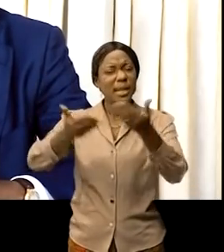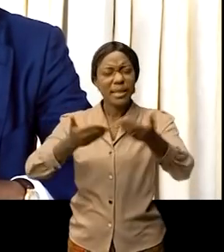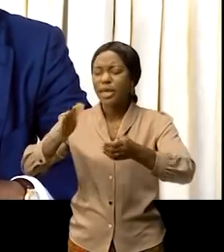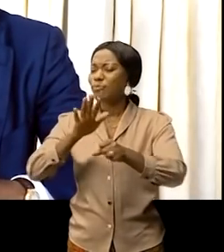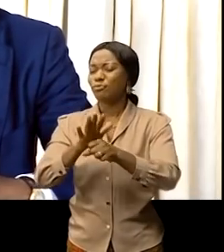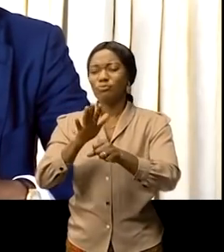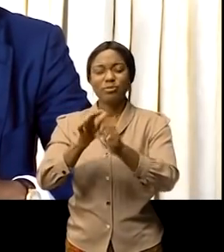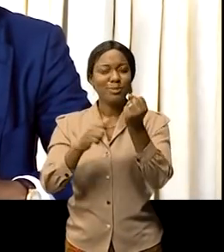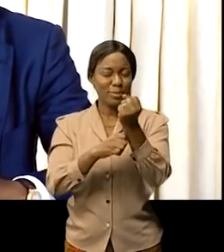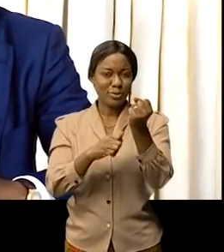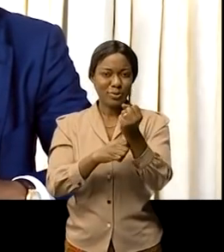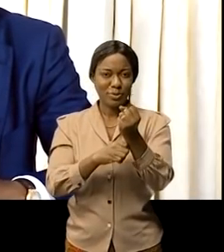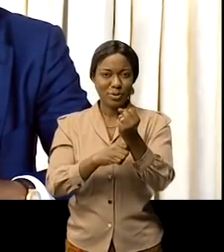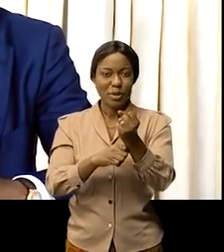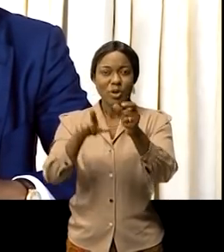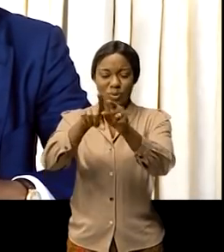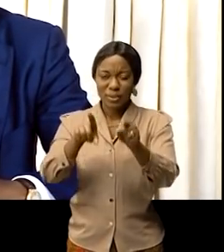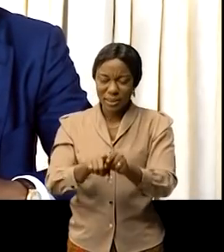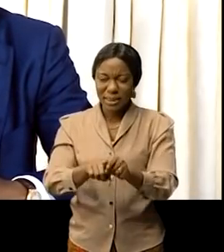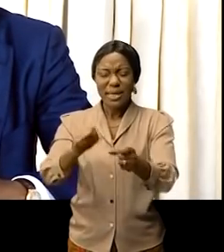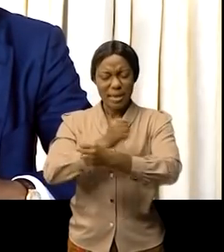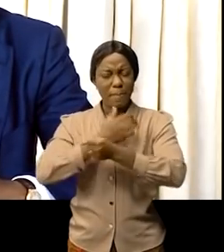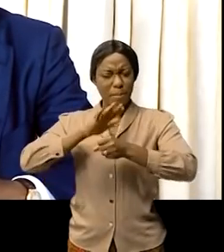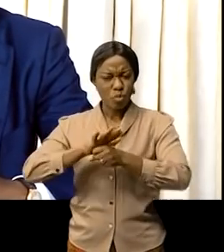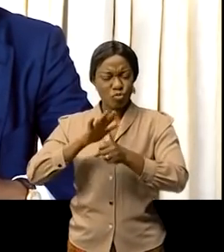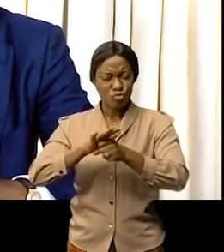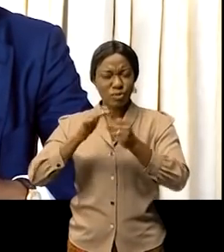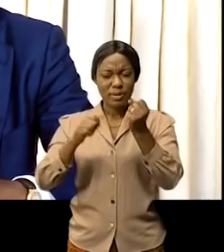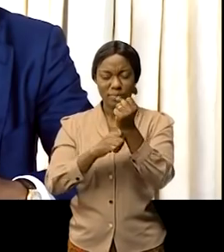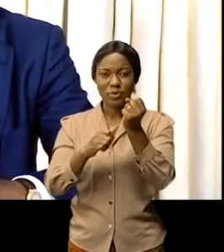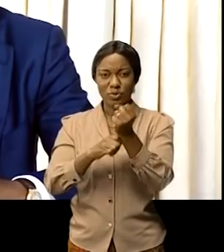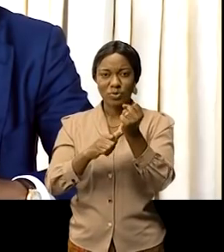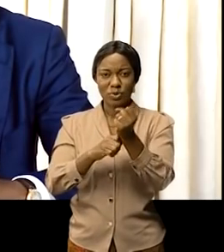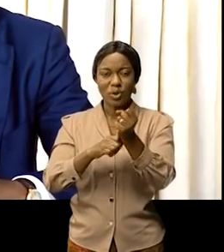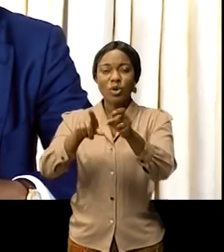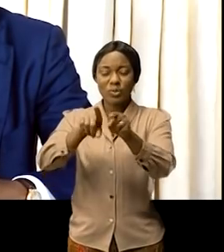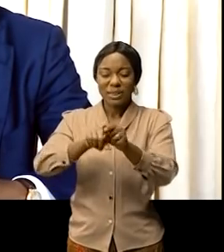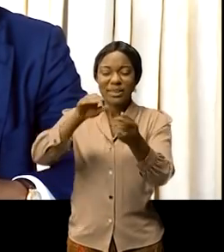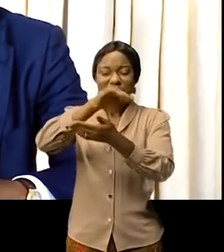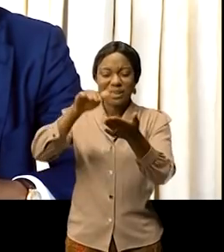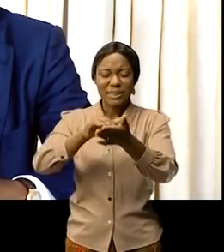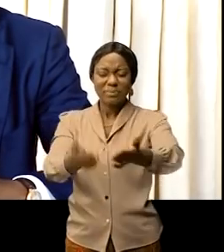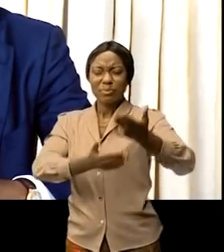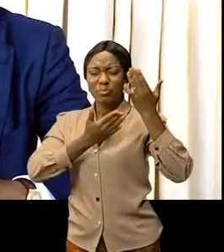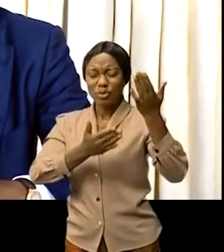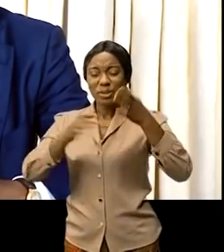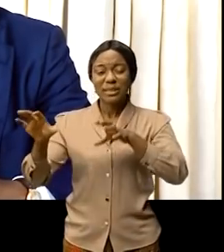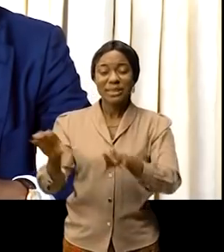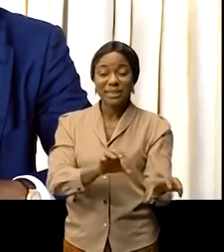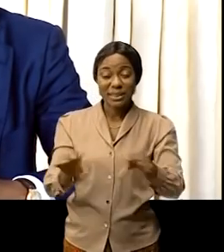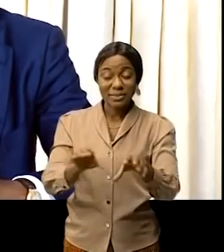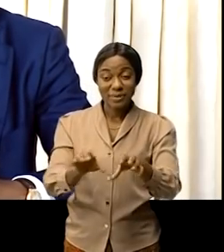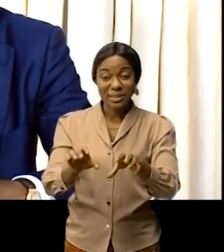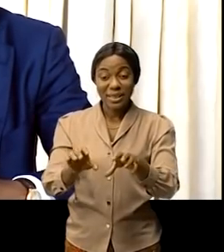et son attractivité qui font d'elle les centres les plus importants des activités tant